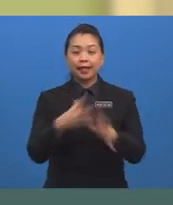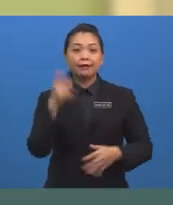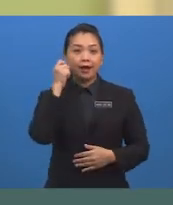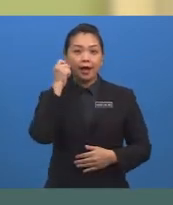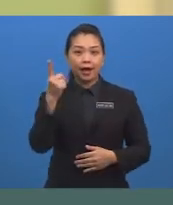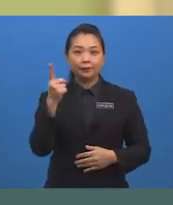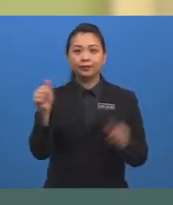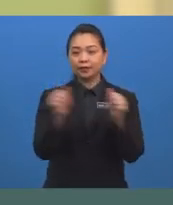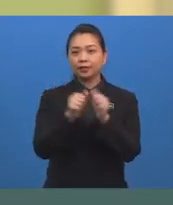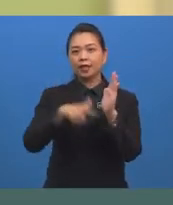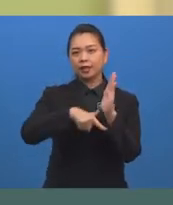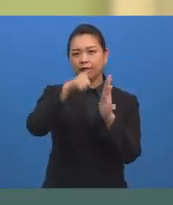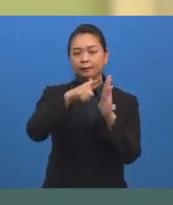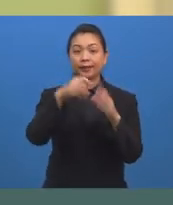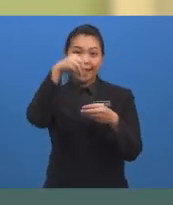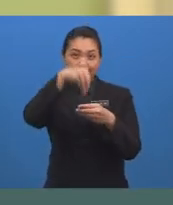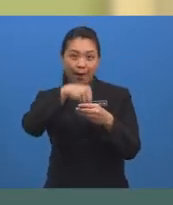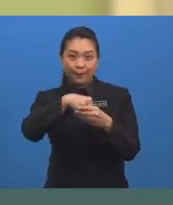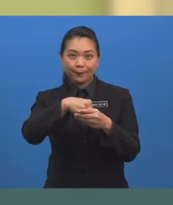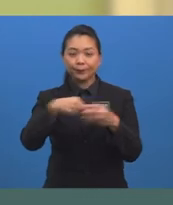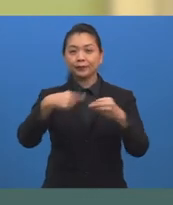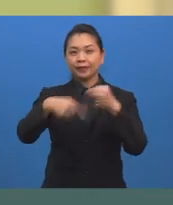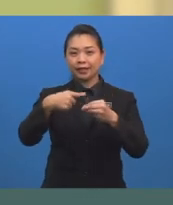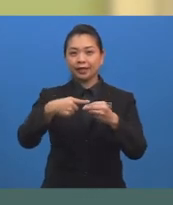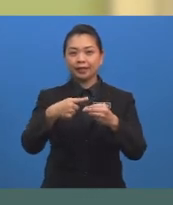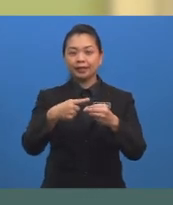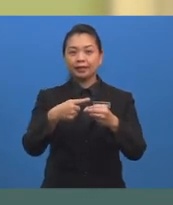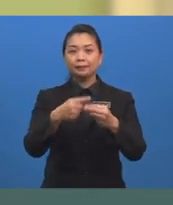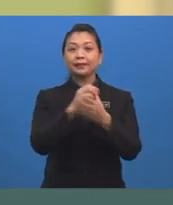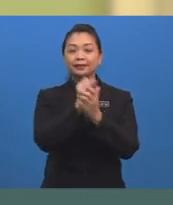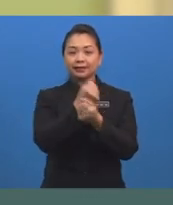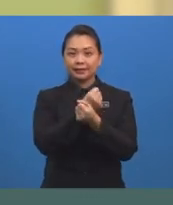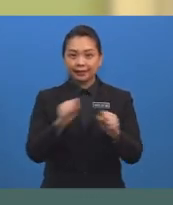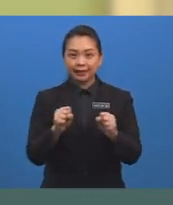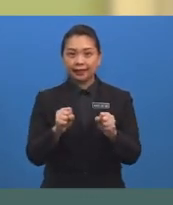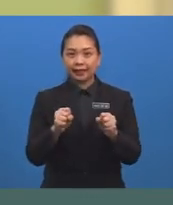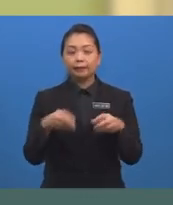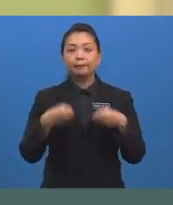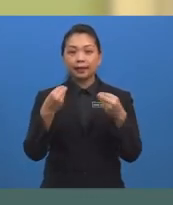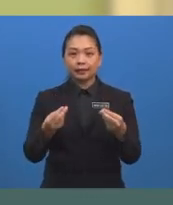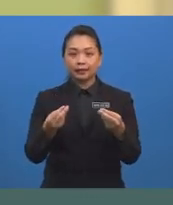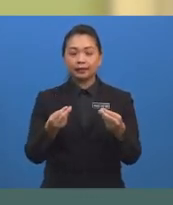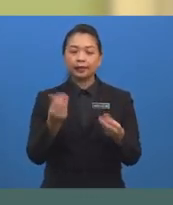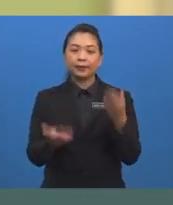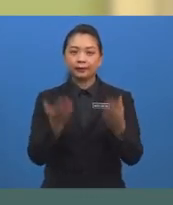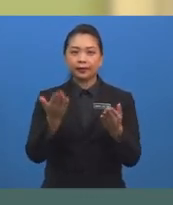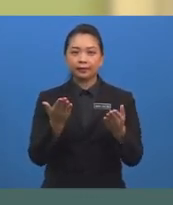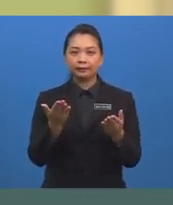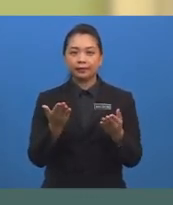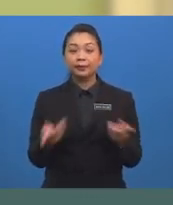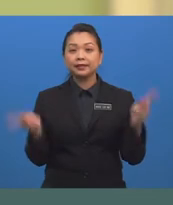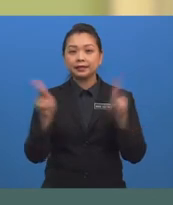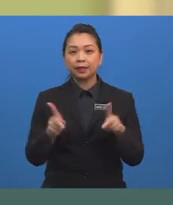memahami Dengan lebih mendalam tentang penyelesaian Bagi aplikasi kebarang kalian